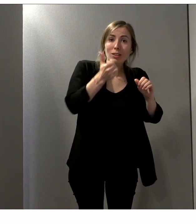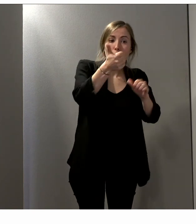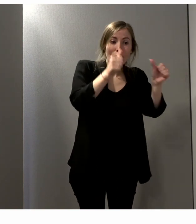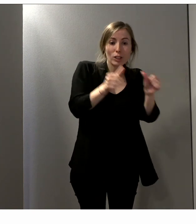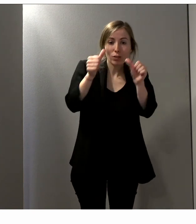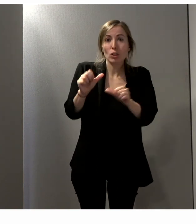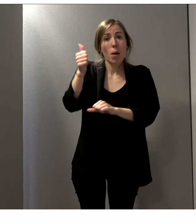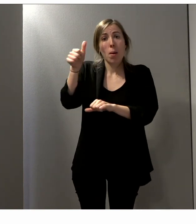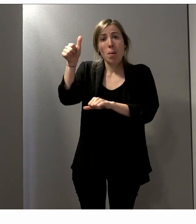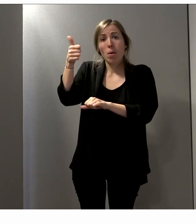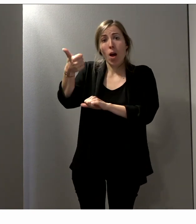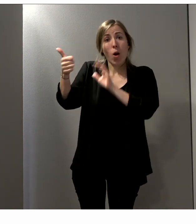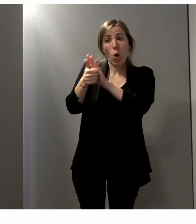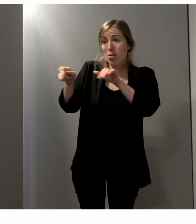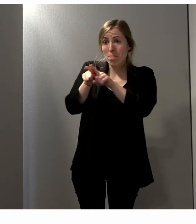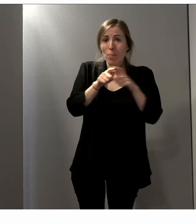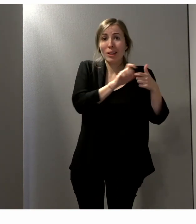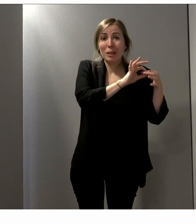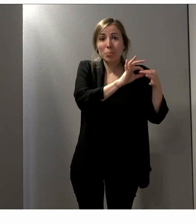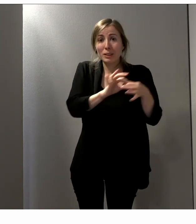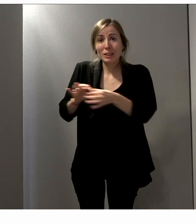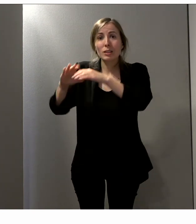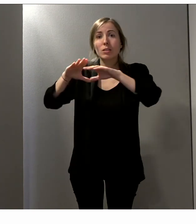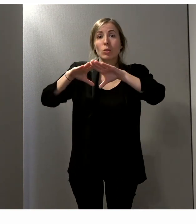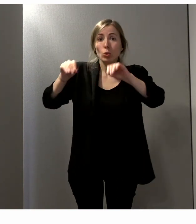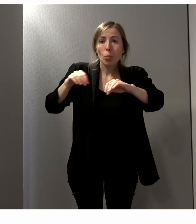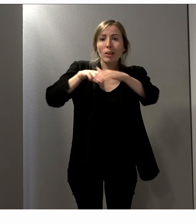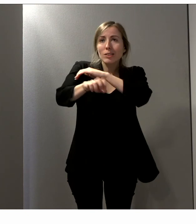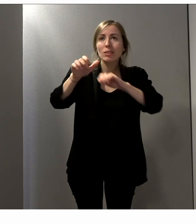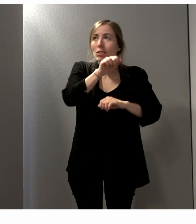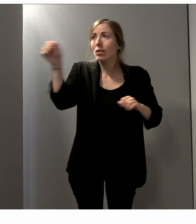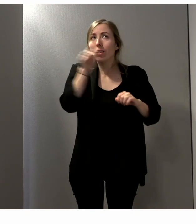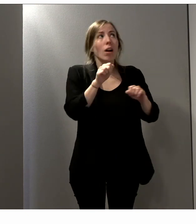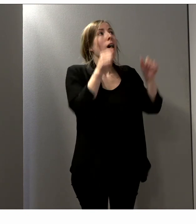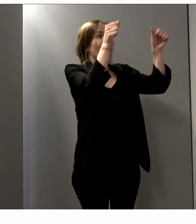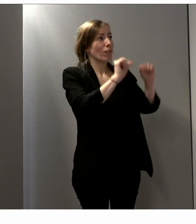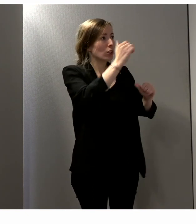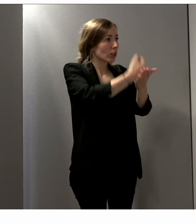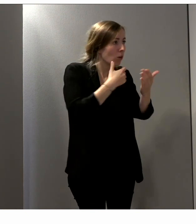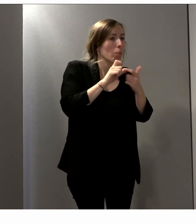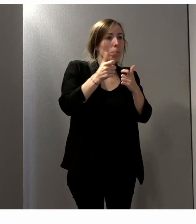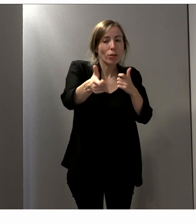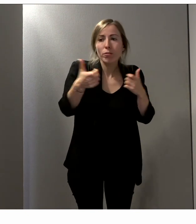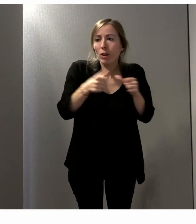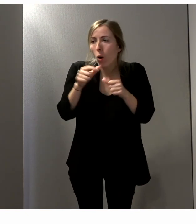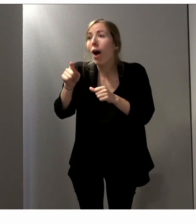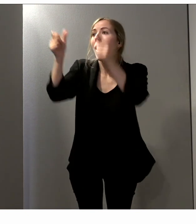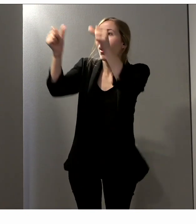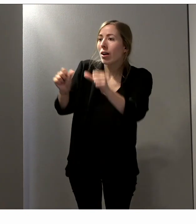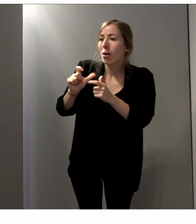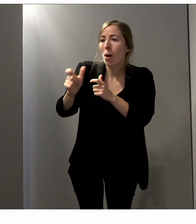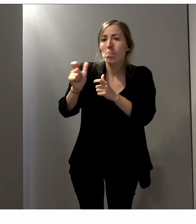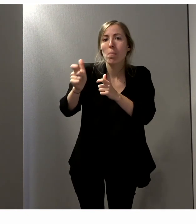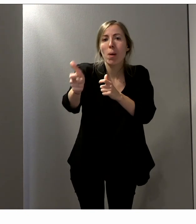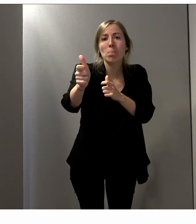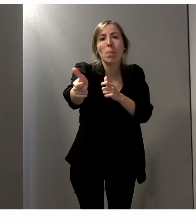qu'il y ait une cohérence et qu'on ne se sente pas déstabilisés. Alors, on a mis